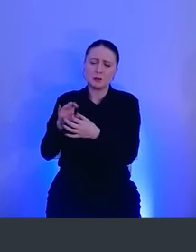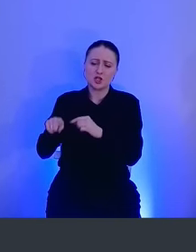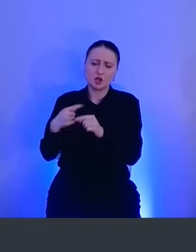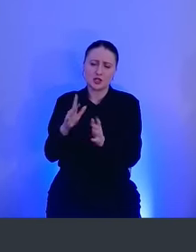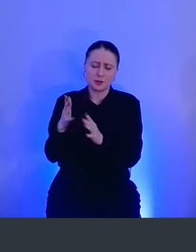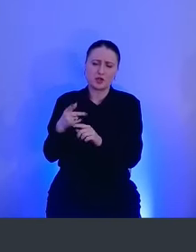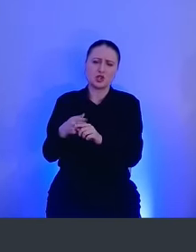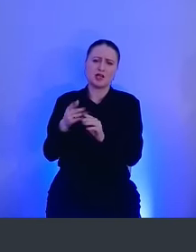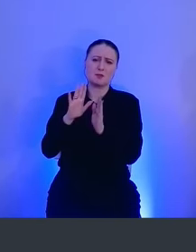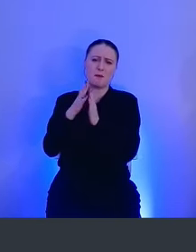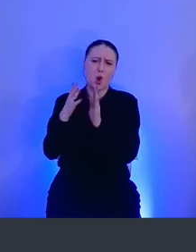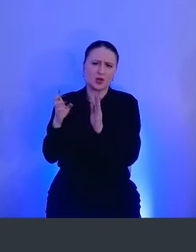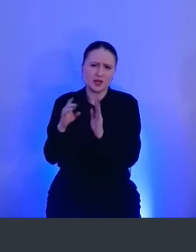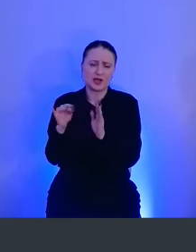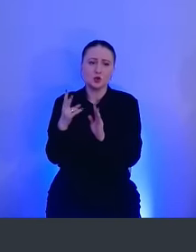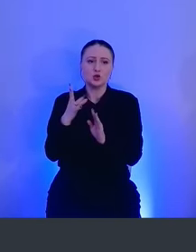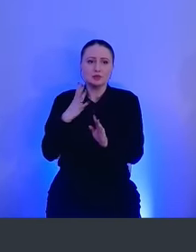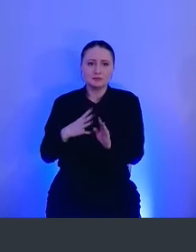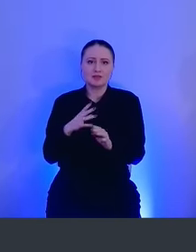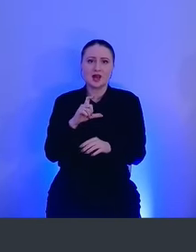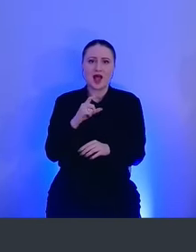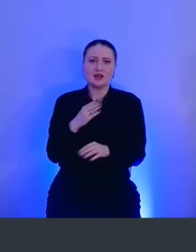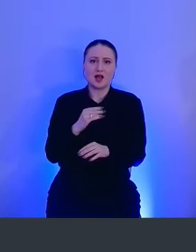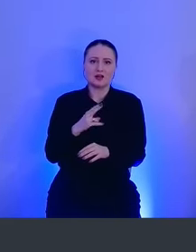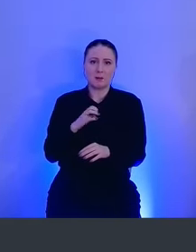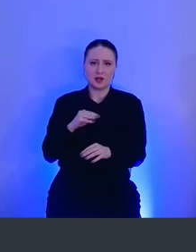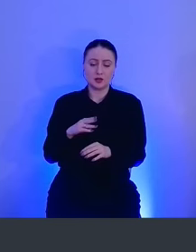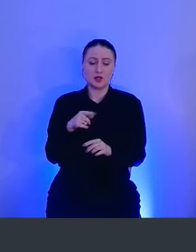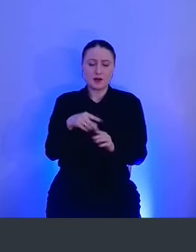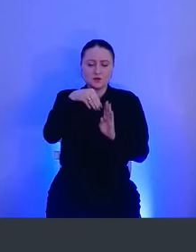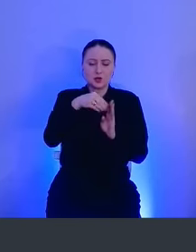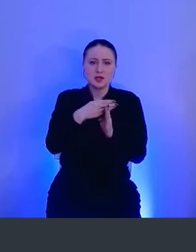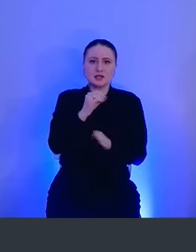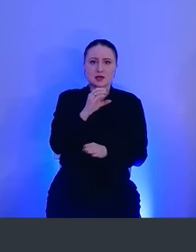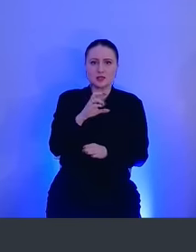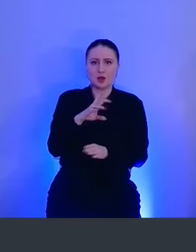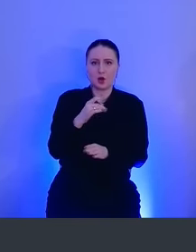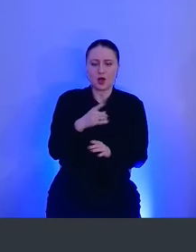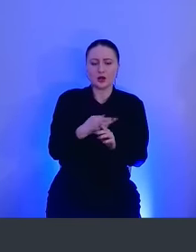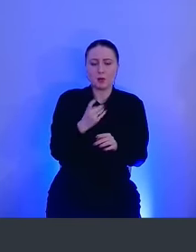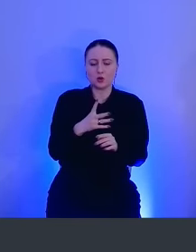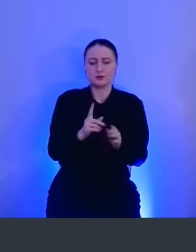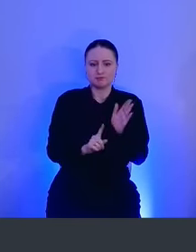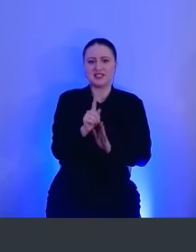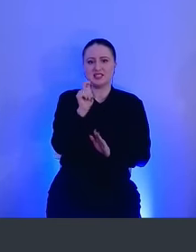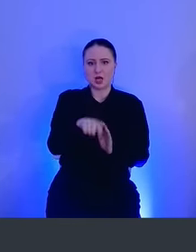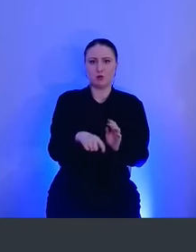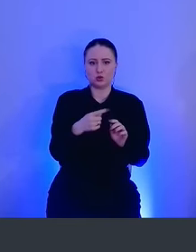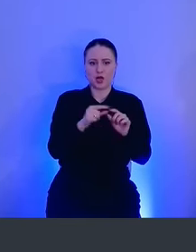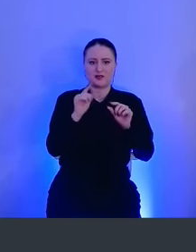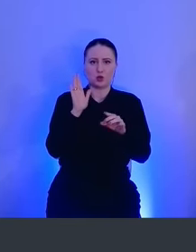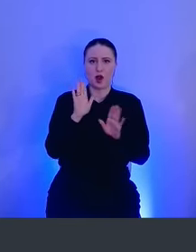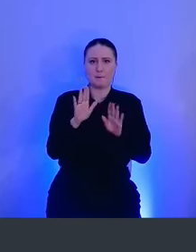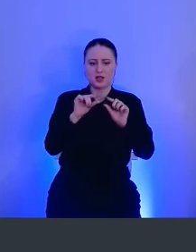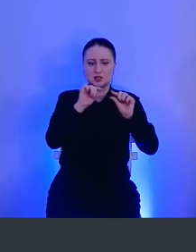библиотеки, вам понадобится тот самый entitlement, поэтому внутри мы используем ESLogger, просто как запуск командной строки. И